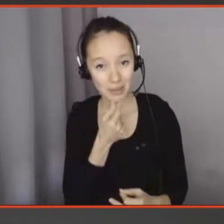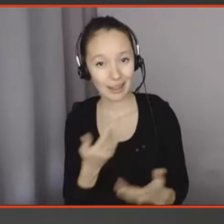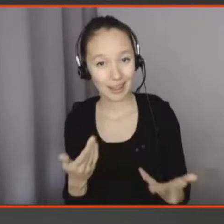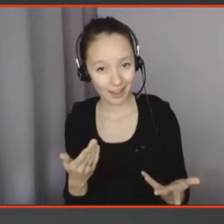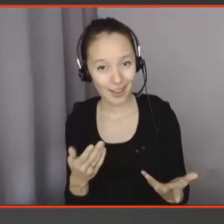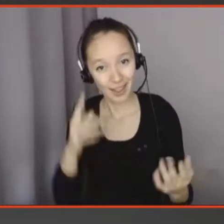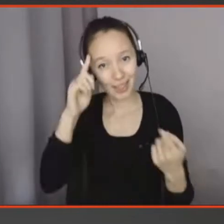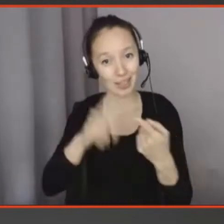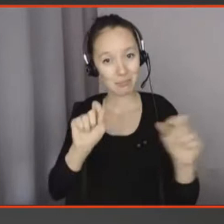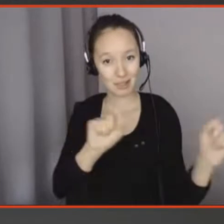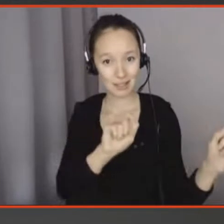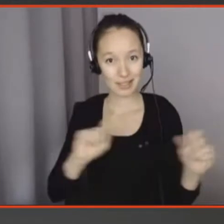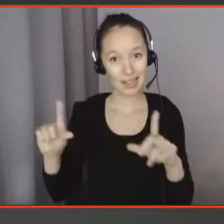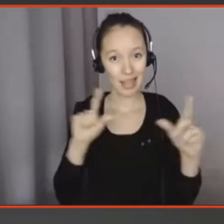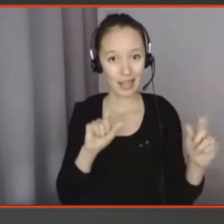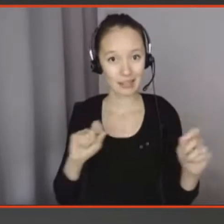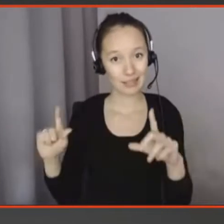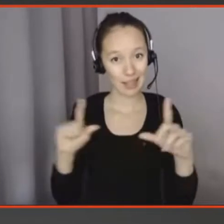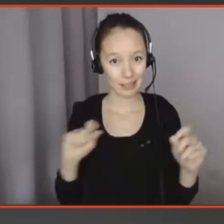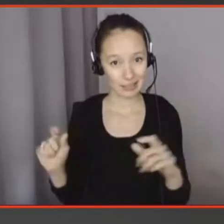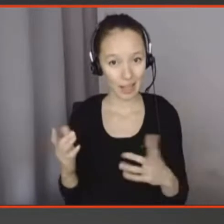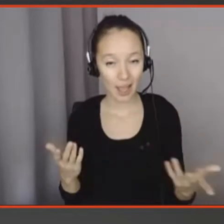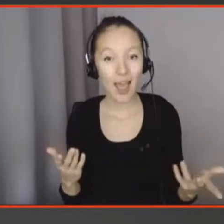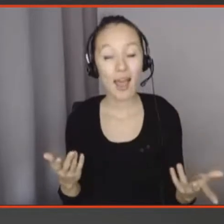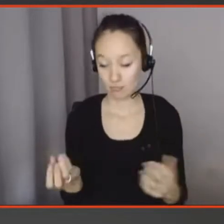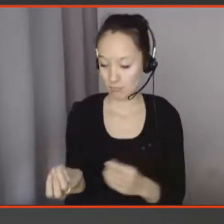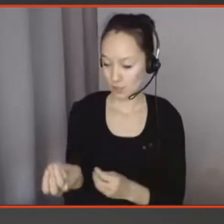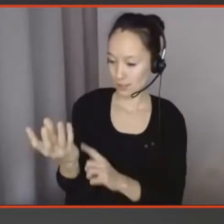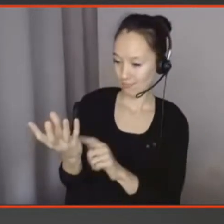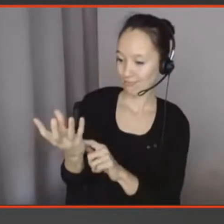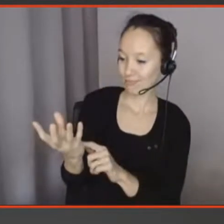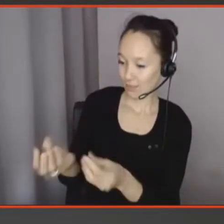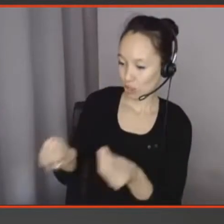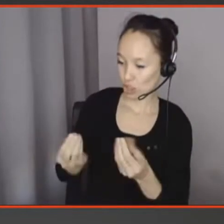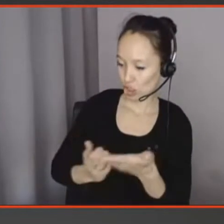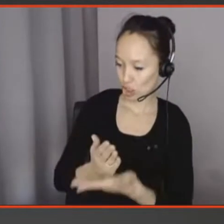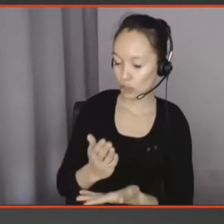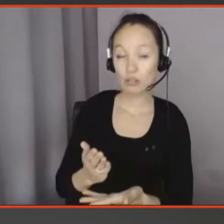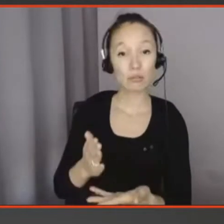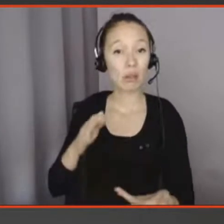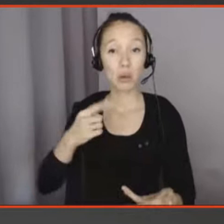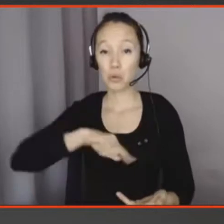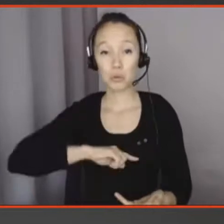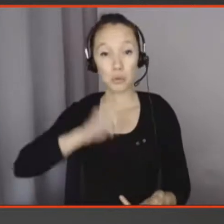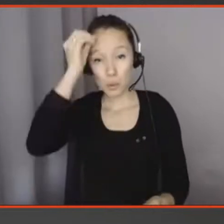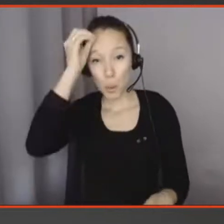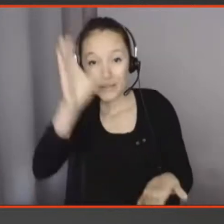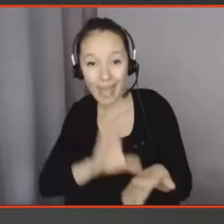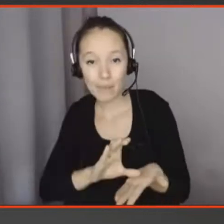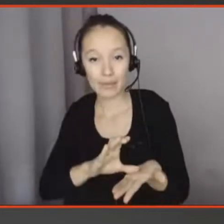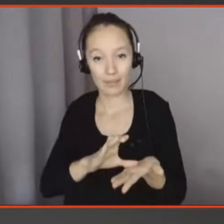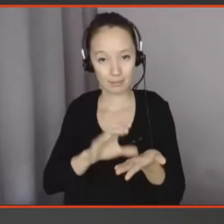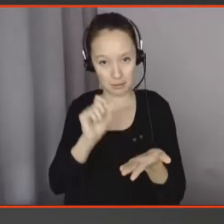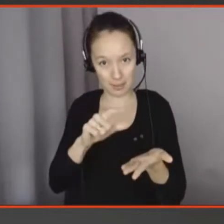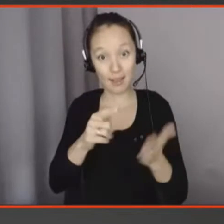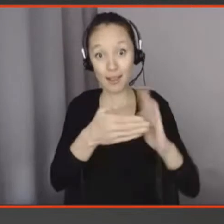jamais même vue. Et elle avait beaucoup de sens parce que j'expliquais, en fait, des concepts académiques à travers l'objet, et c